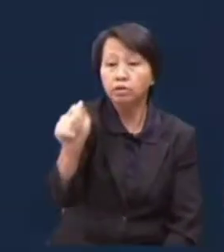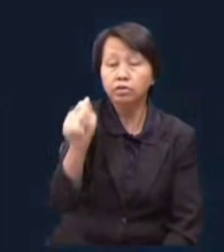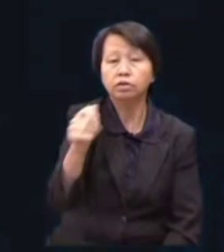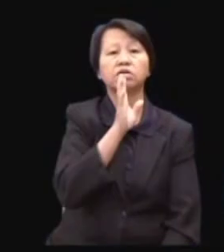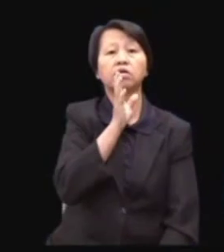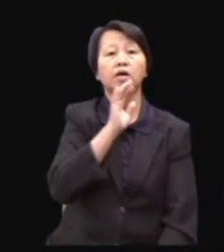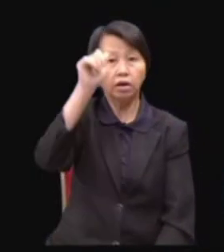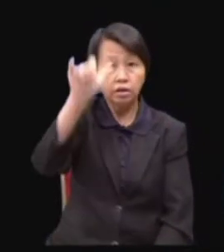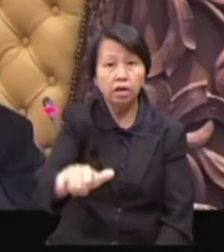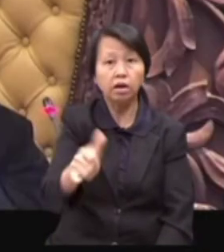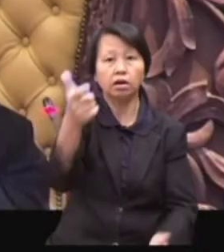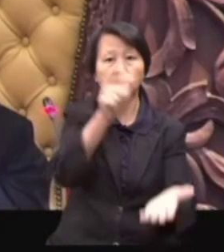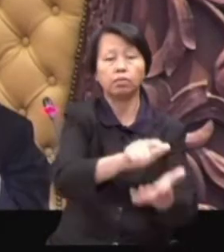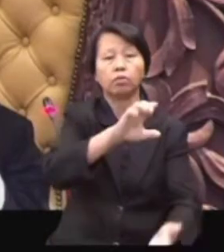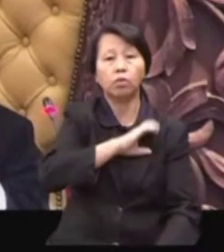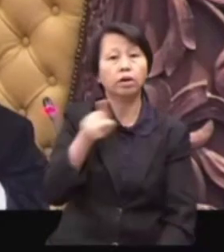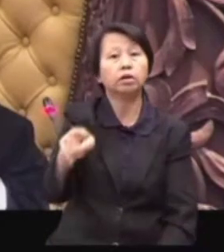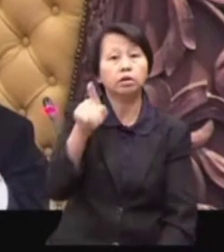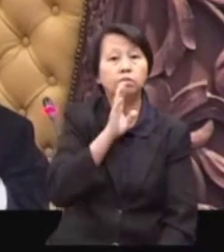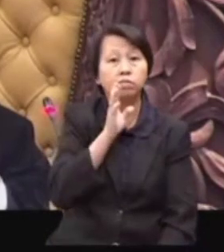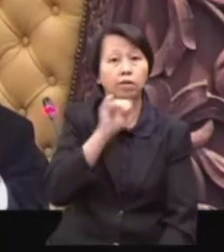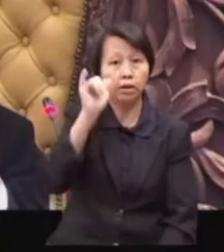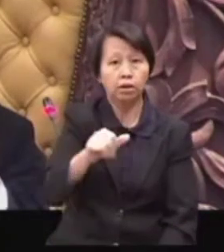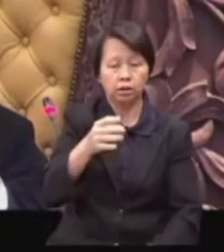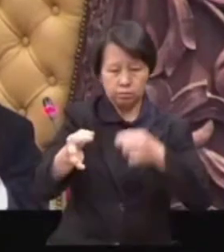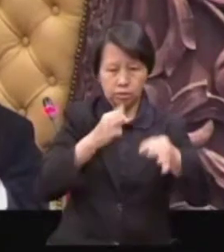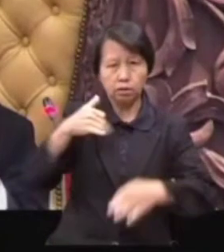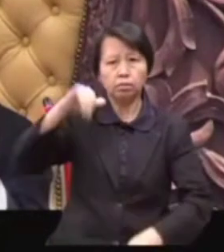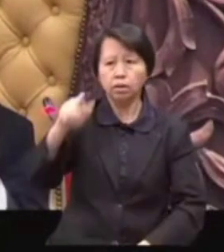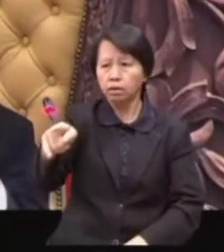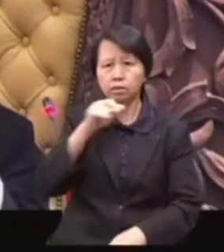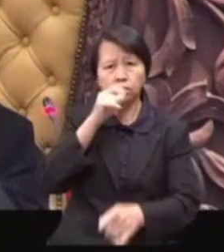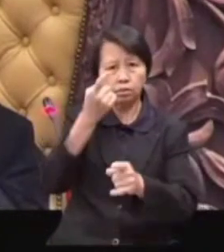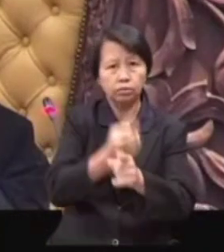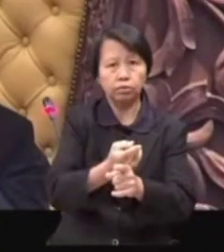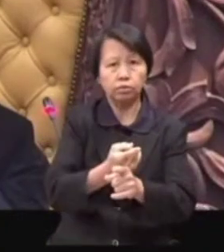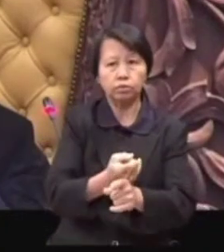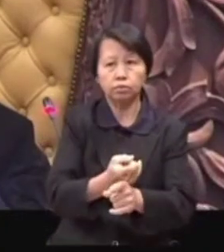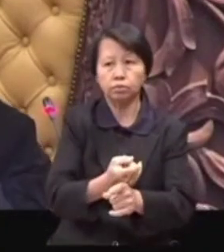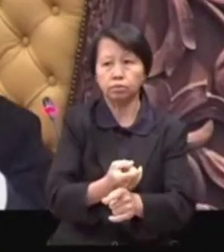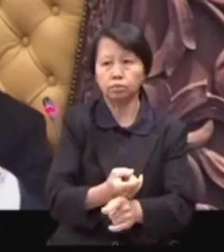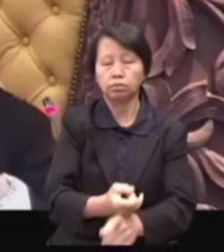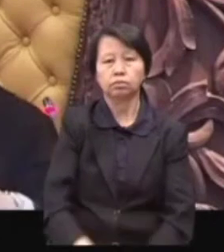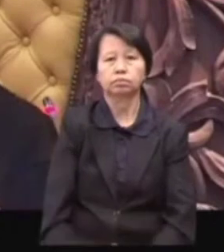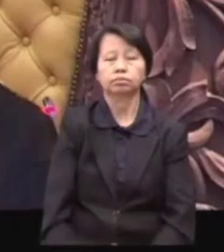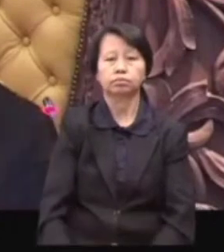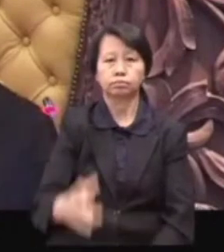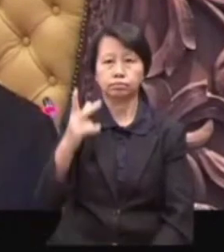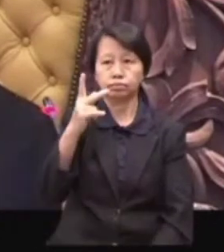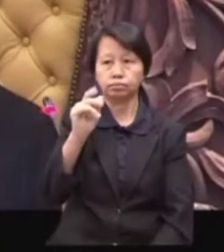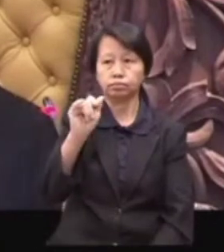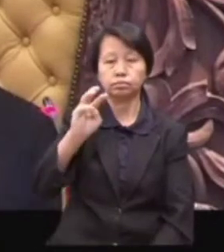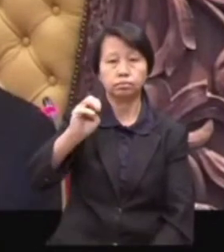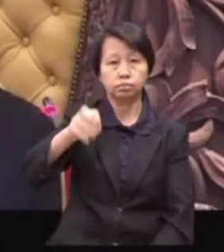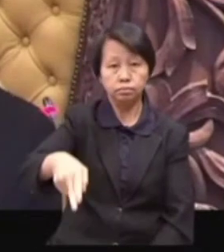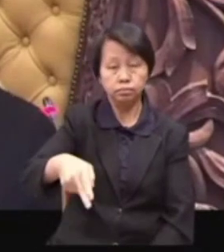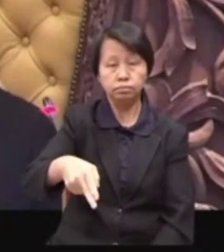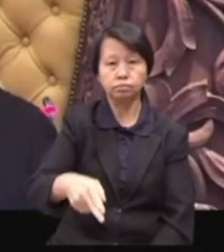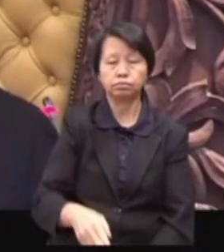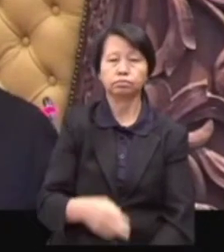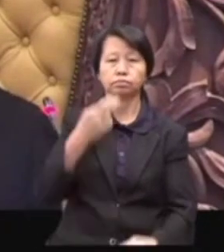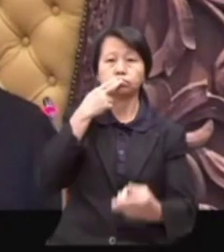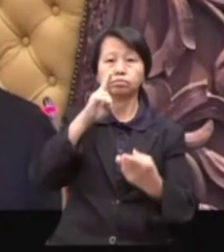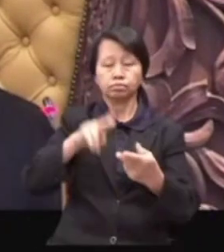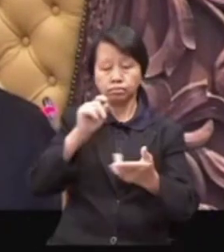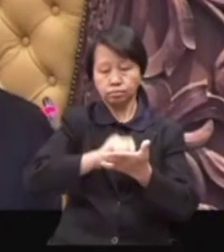sudah aku buat laporan polis. Kampar, macam-macam. Jadi, penjelasan semalam itu tak betul dalam Dewan. Kampar, surat yang